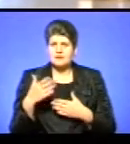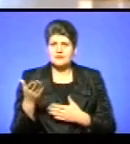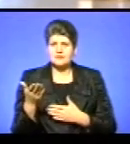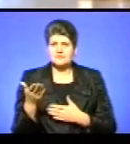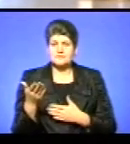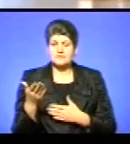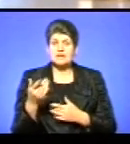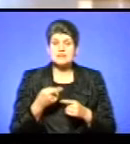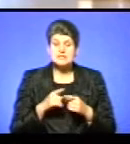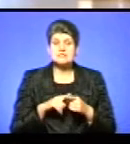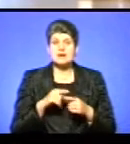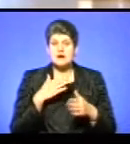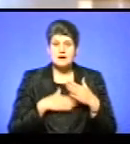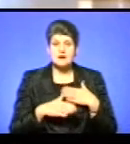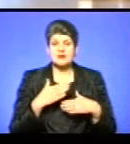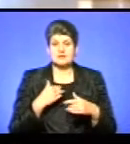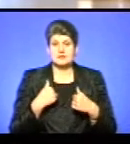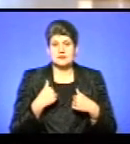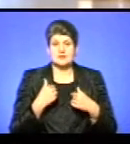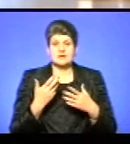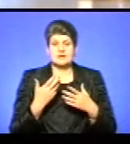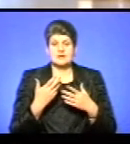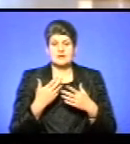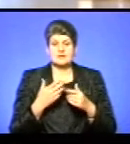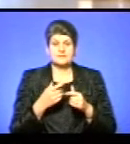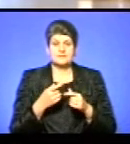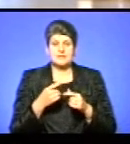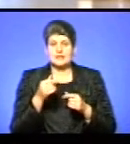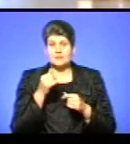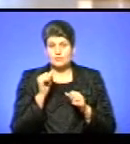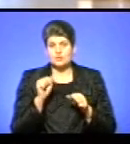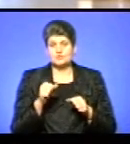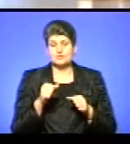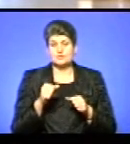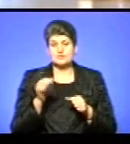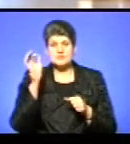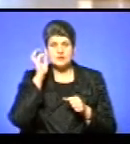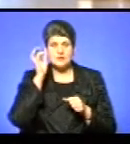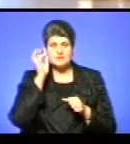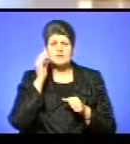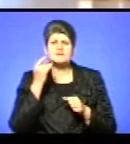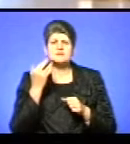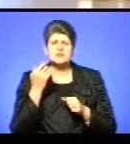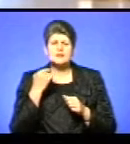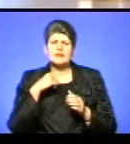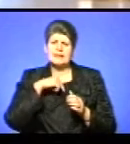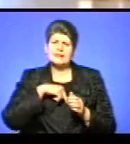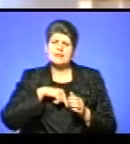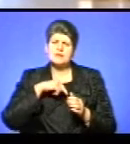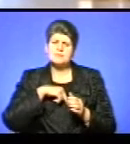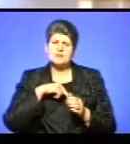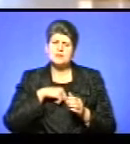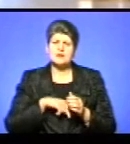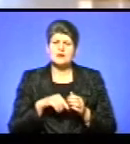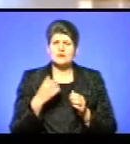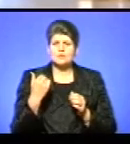І оця раність, усмішка, я ретроспективно назад тепер можу таки згадувати, наскільки глибина його